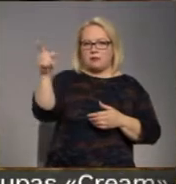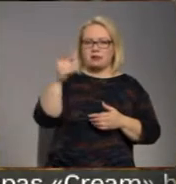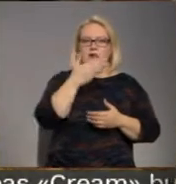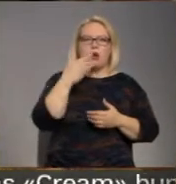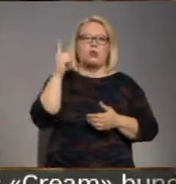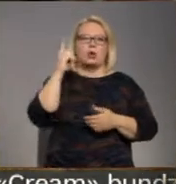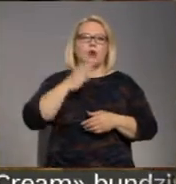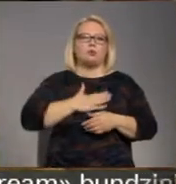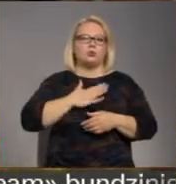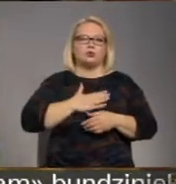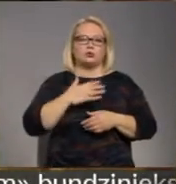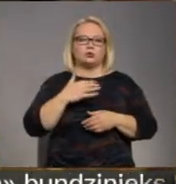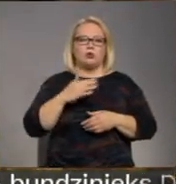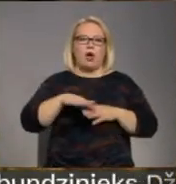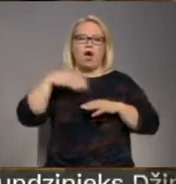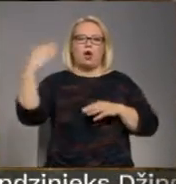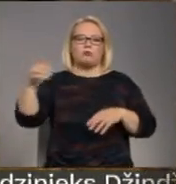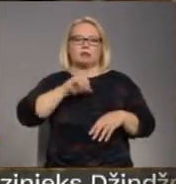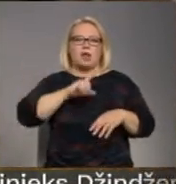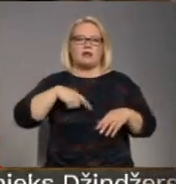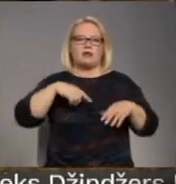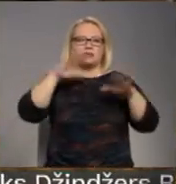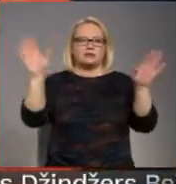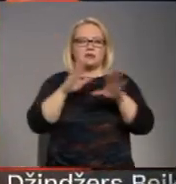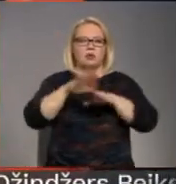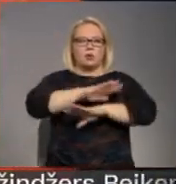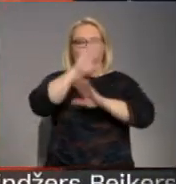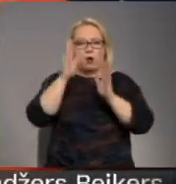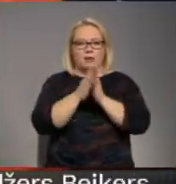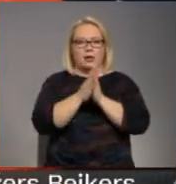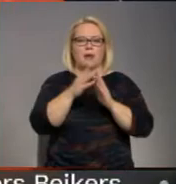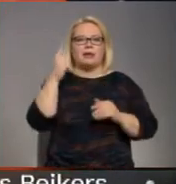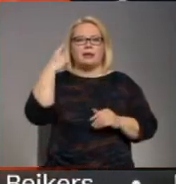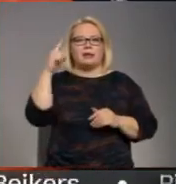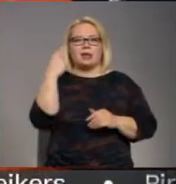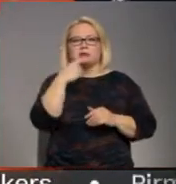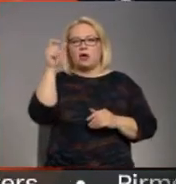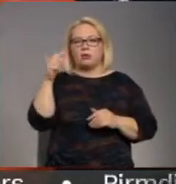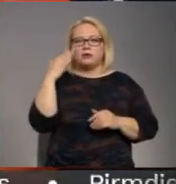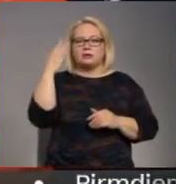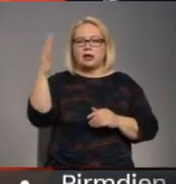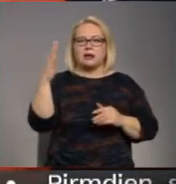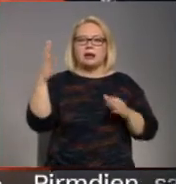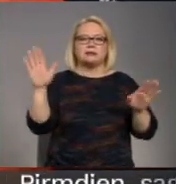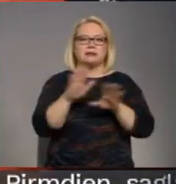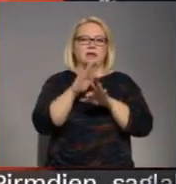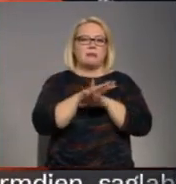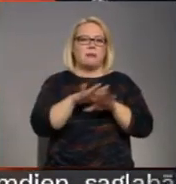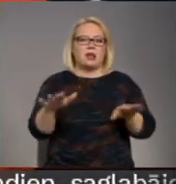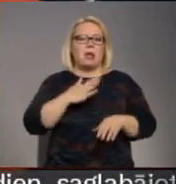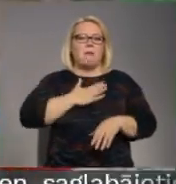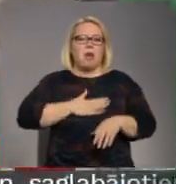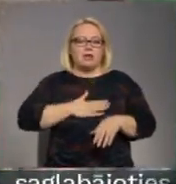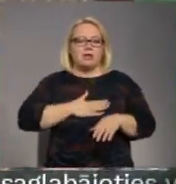jābūt tikai mūsu ārpus Latvijas dziesmai, bet visiem kopīgai. Idejas autori cer, ka dziesma bērniem iepatiksies un tiks